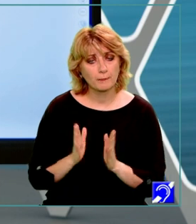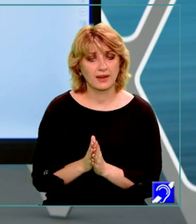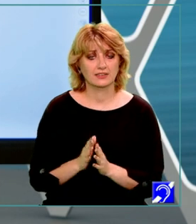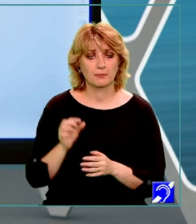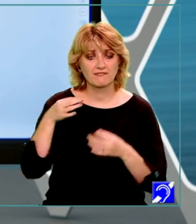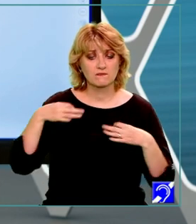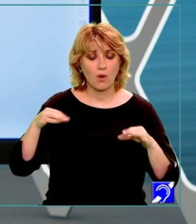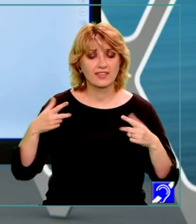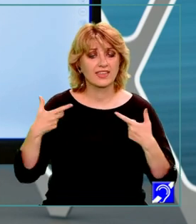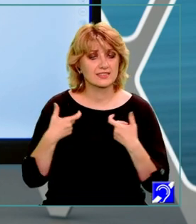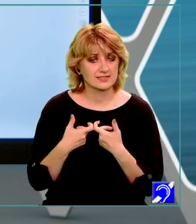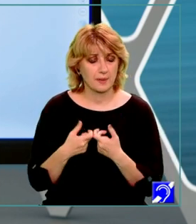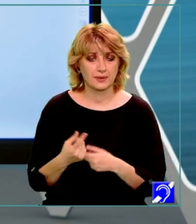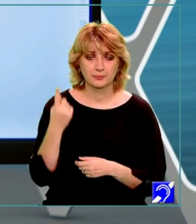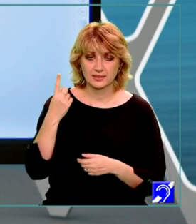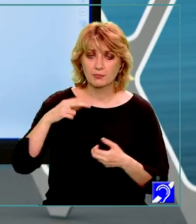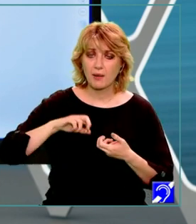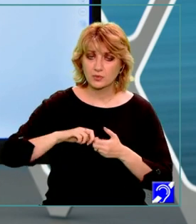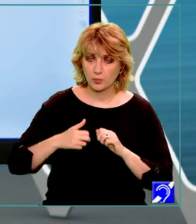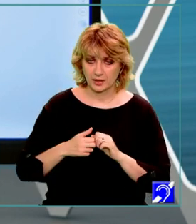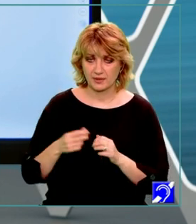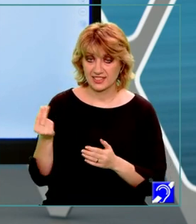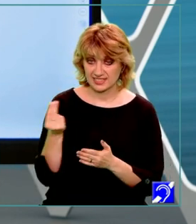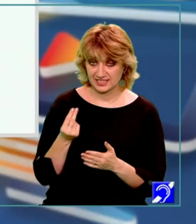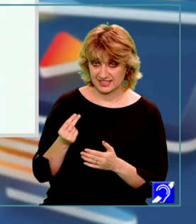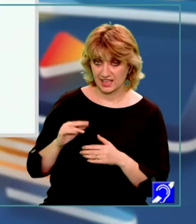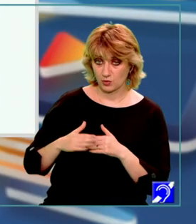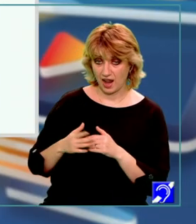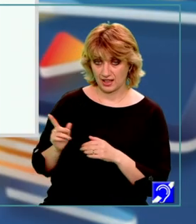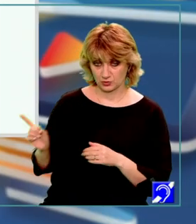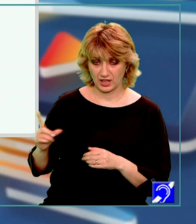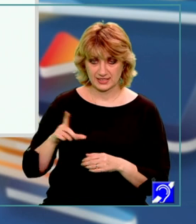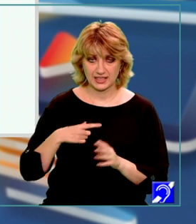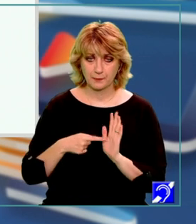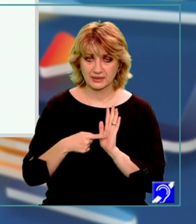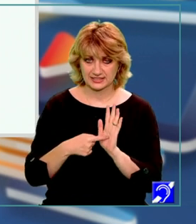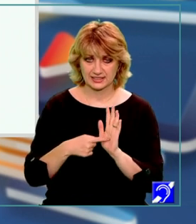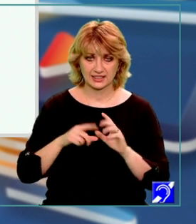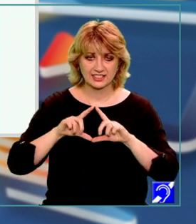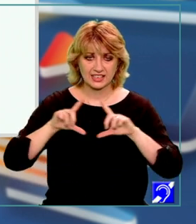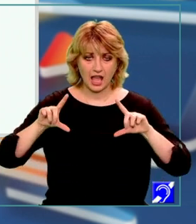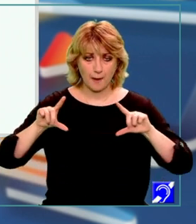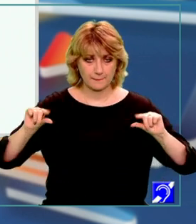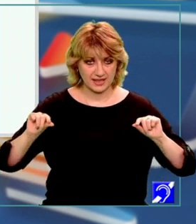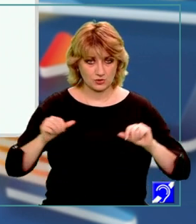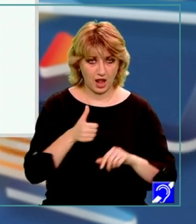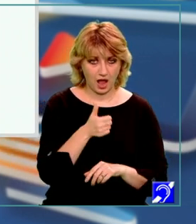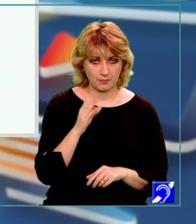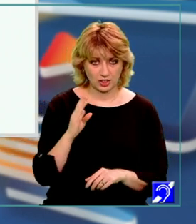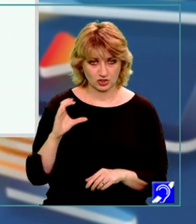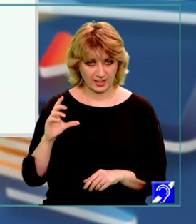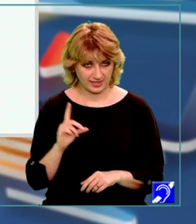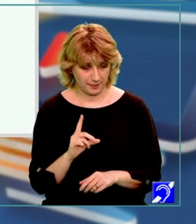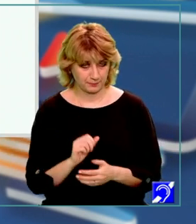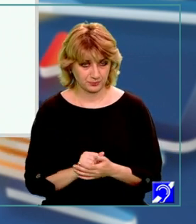lucrare. Prima problemă. În figura alăturată este reprezentat trapezul A, B, C, D